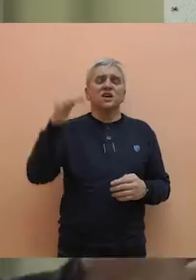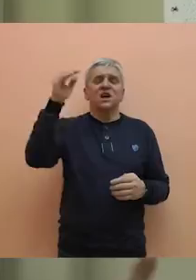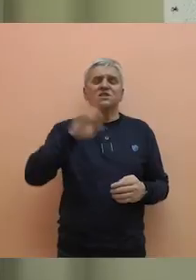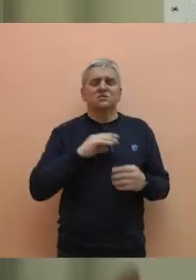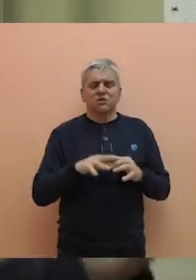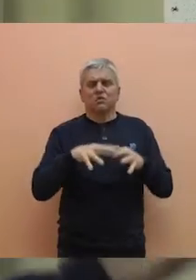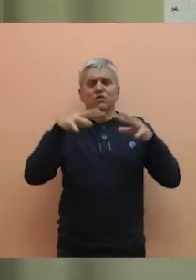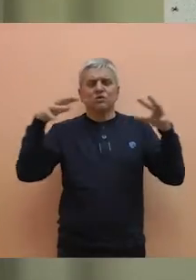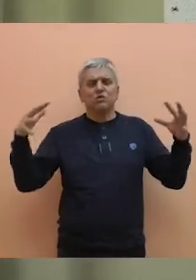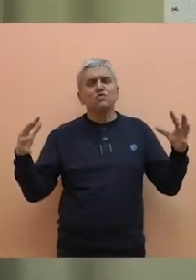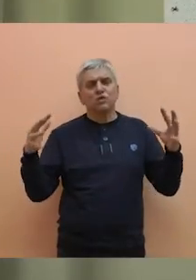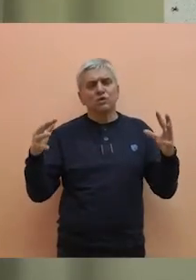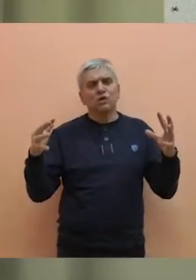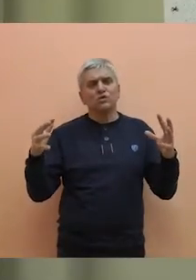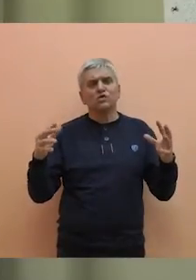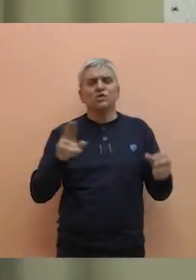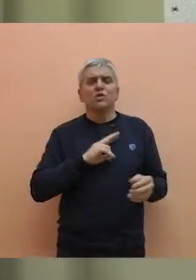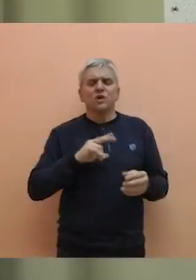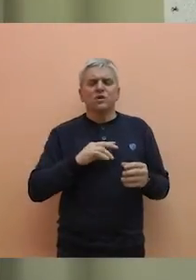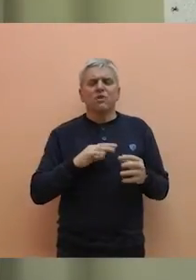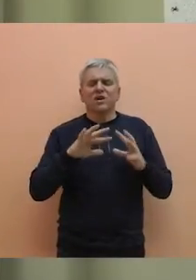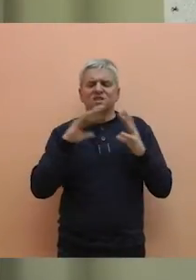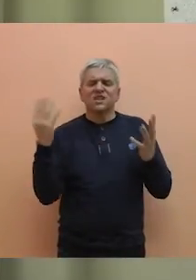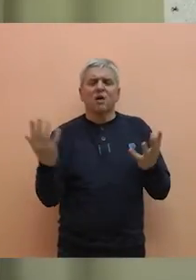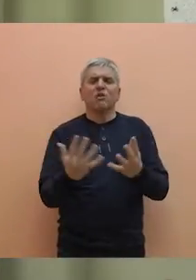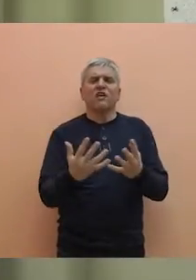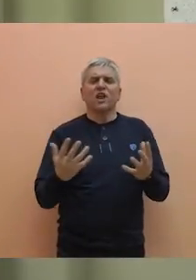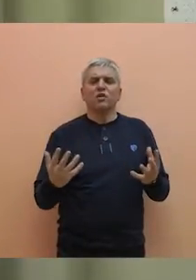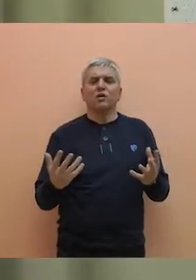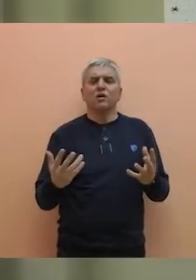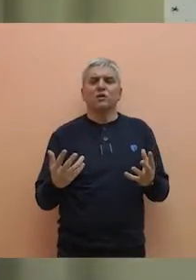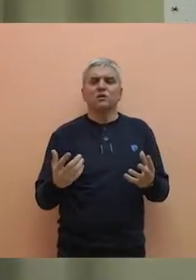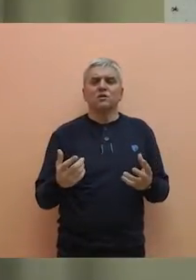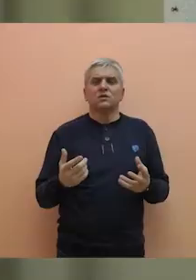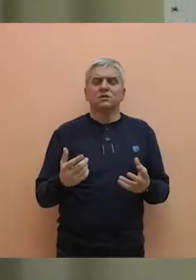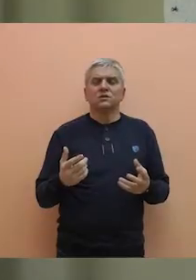raste, ima masu, ima volumen, ima, mislim,